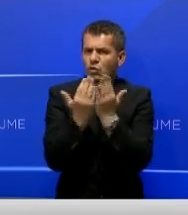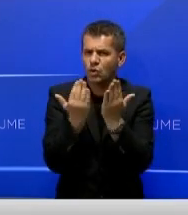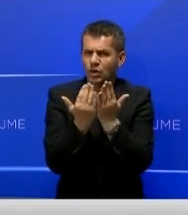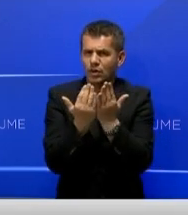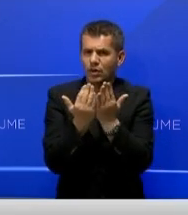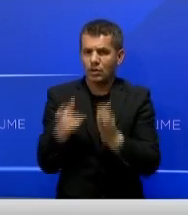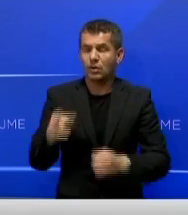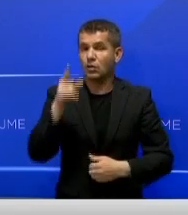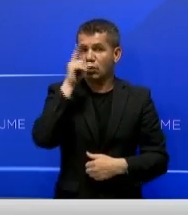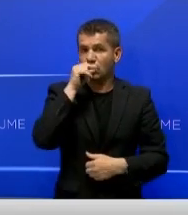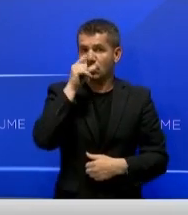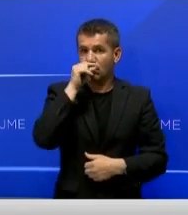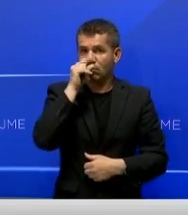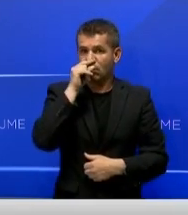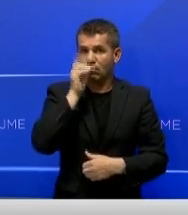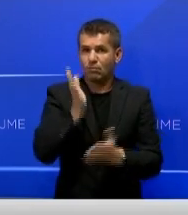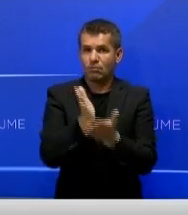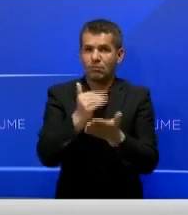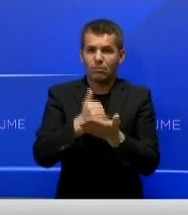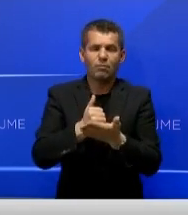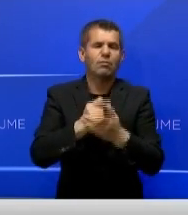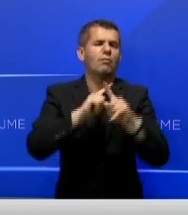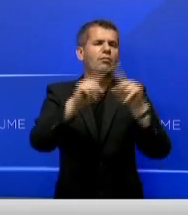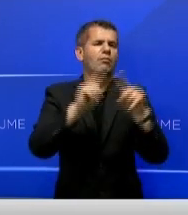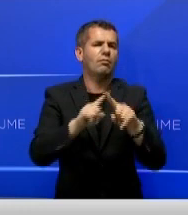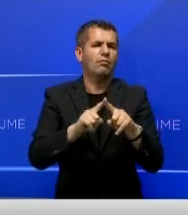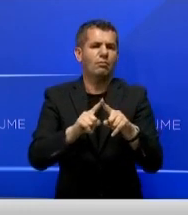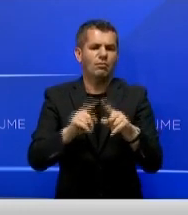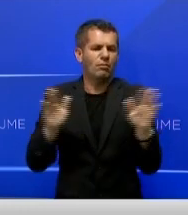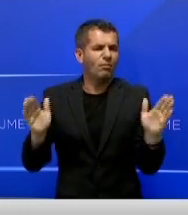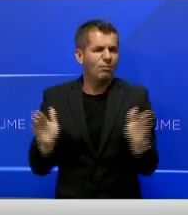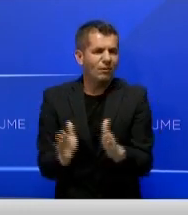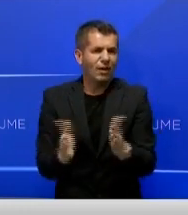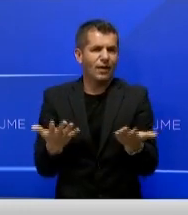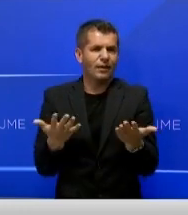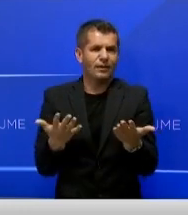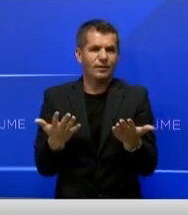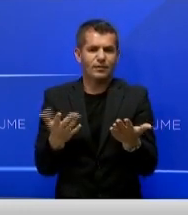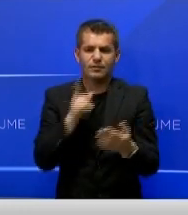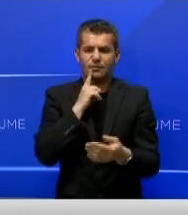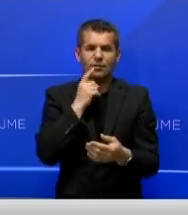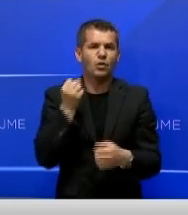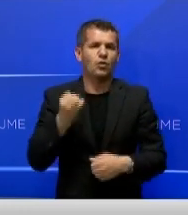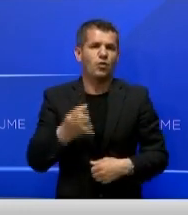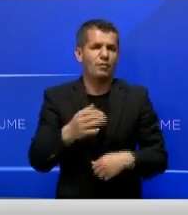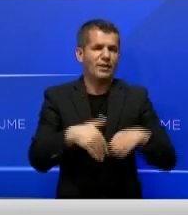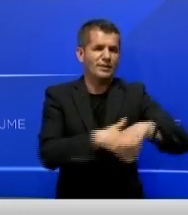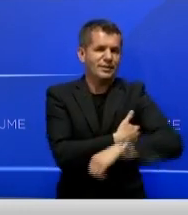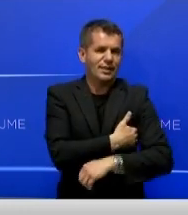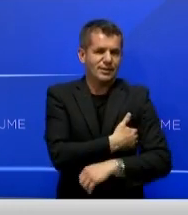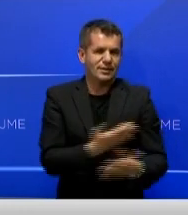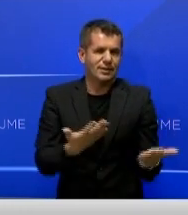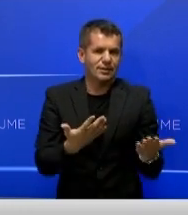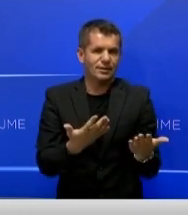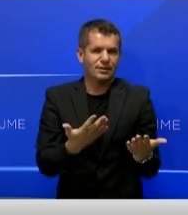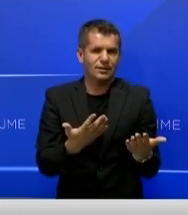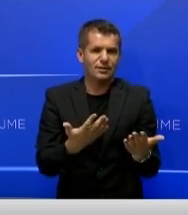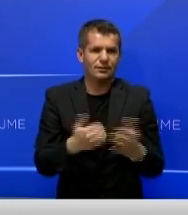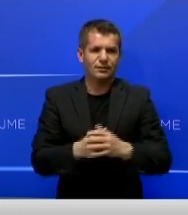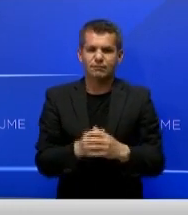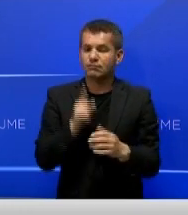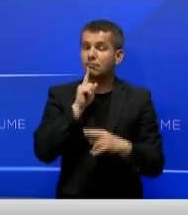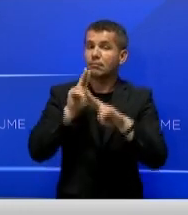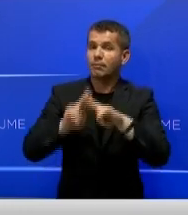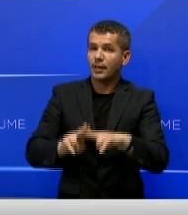Komuna ka mbonë bjurit të paralelit të ndora dhe në po në zëndzve për të këtëre paralelit duke u bazohën në në në zëndzve që ka në ato paralelit.